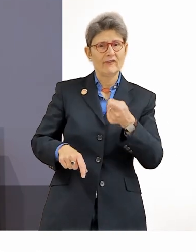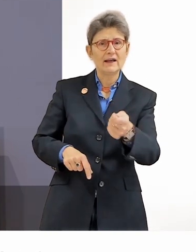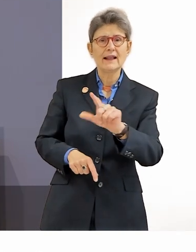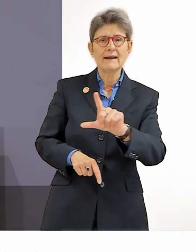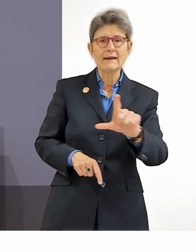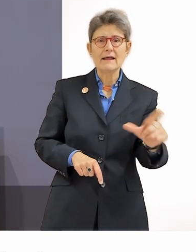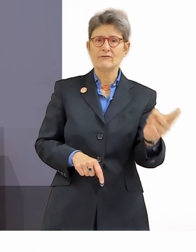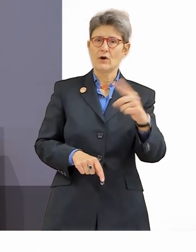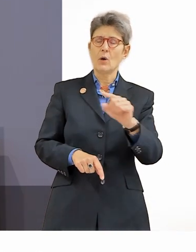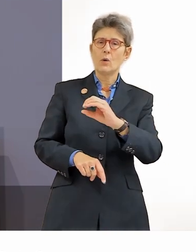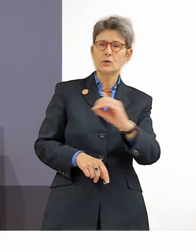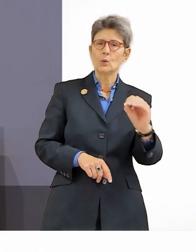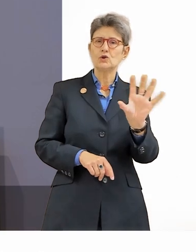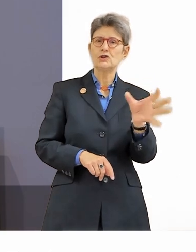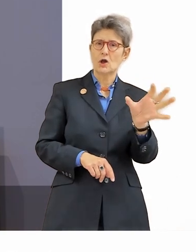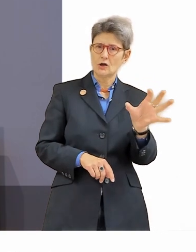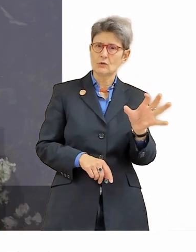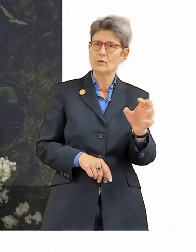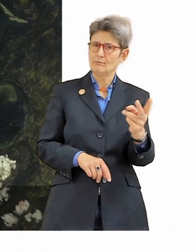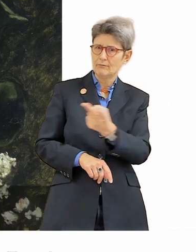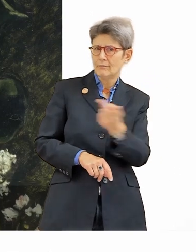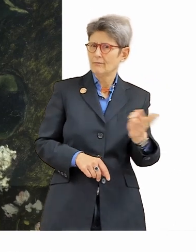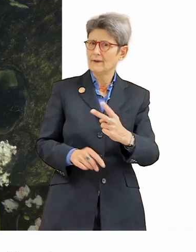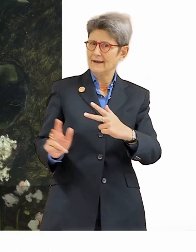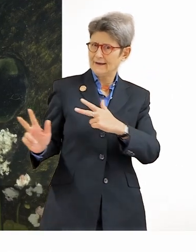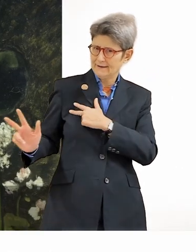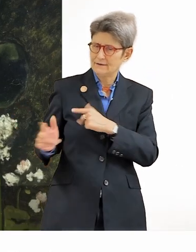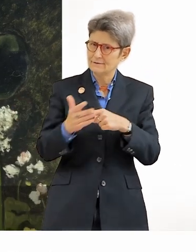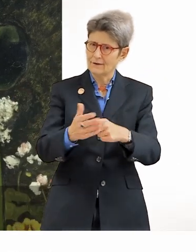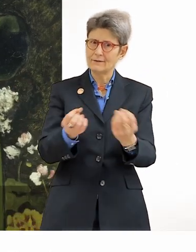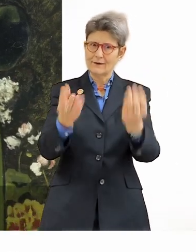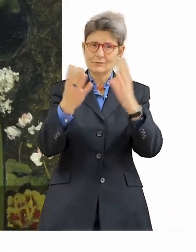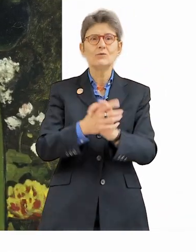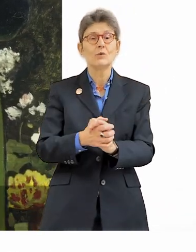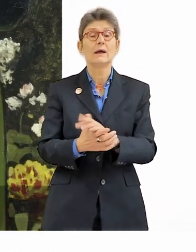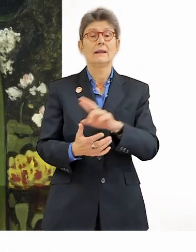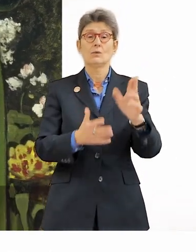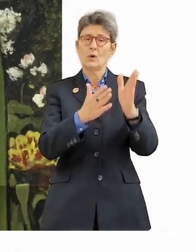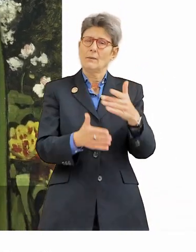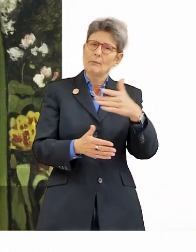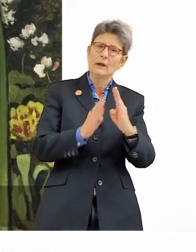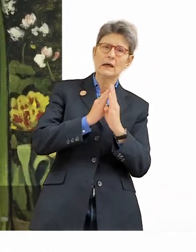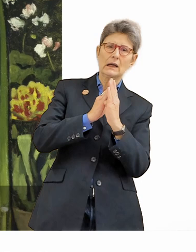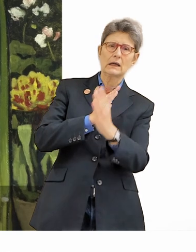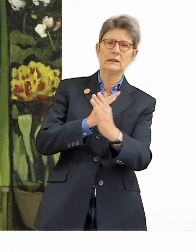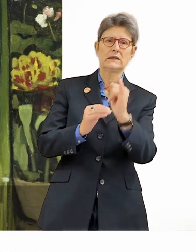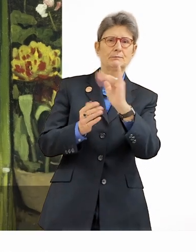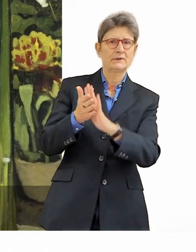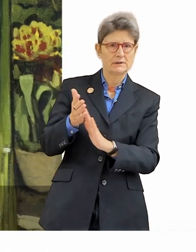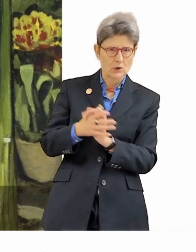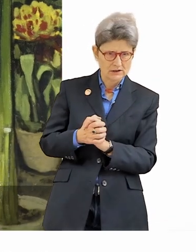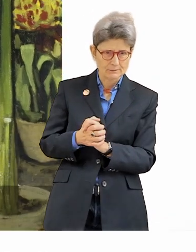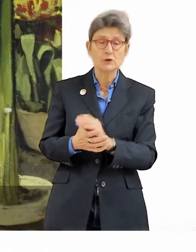mit einer ausdrucksstärkeren Malerei. Wo Renoir deutliche impressionistische Tendenzen aufweist, so zeigt sich